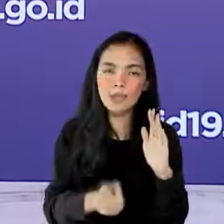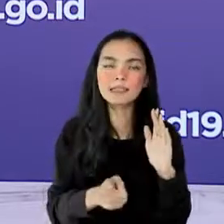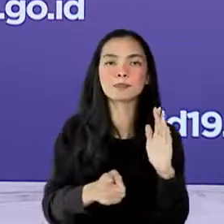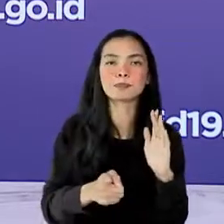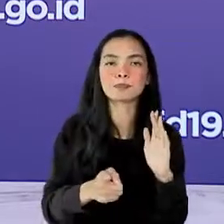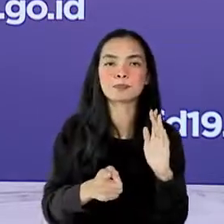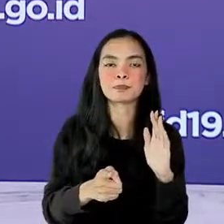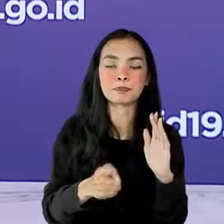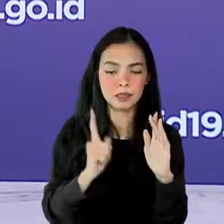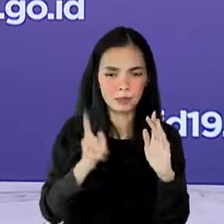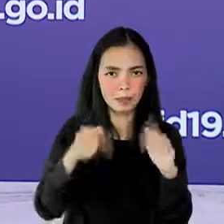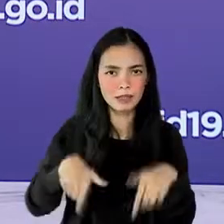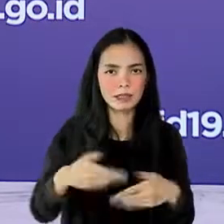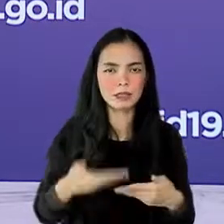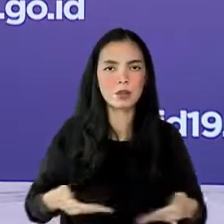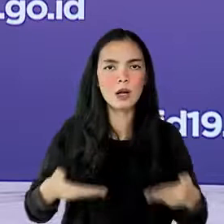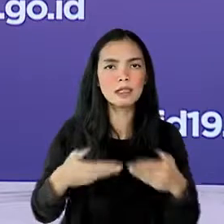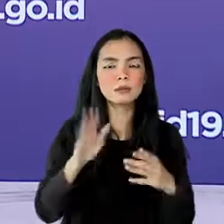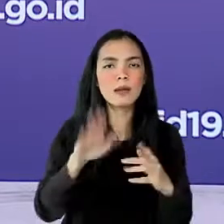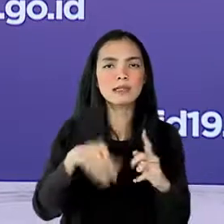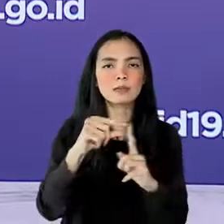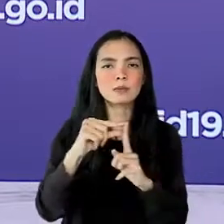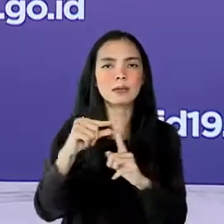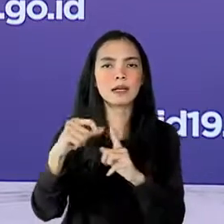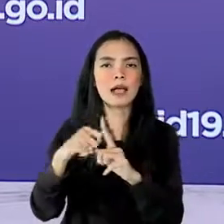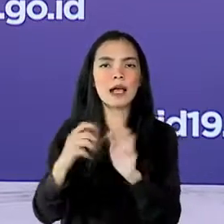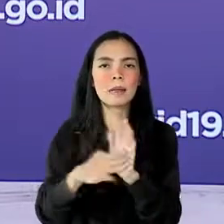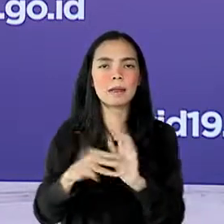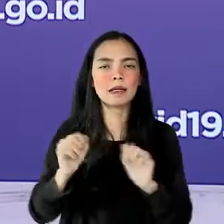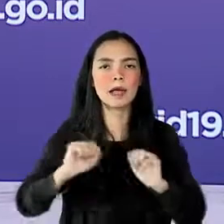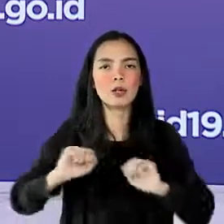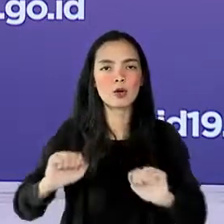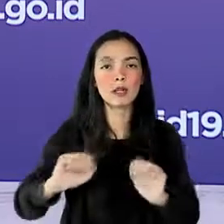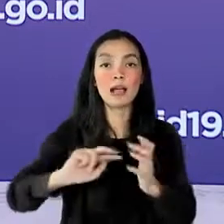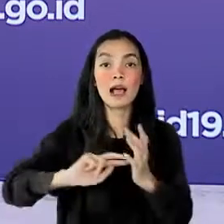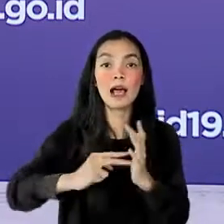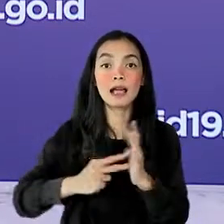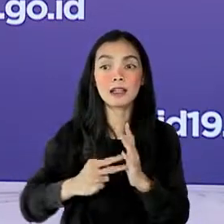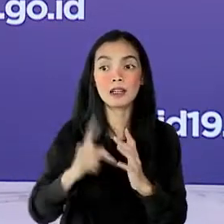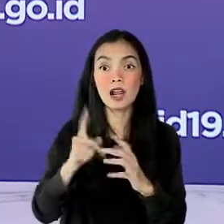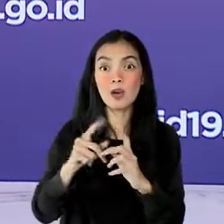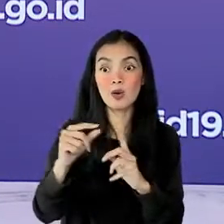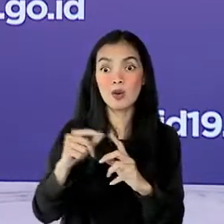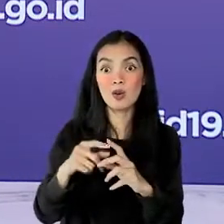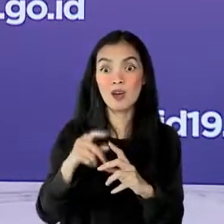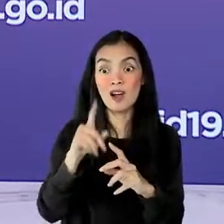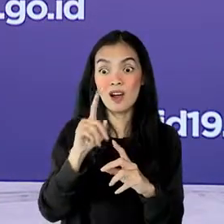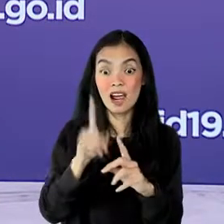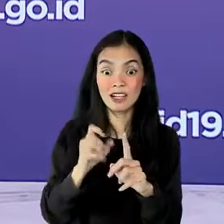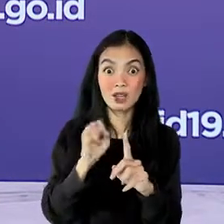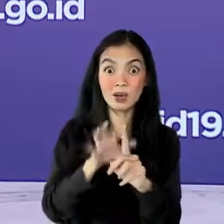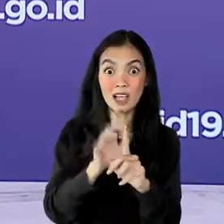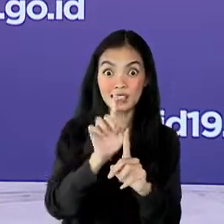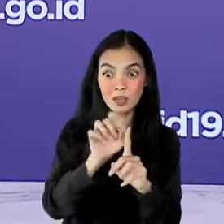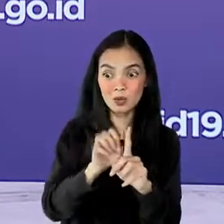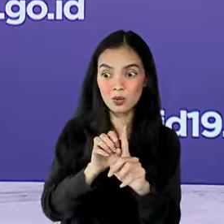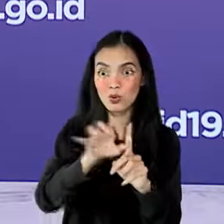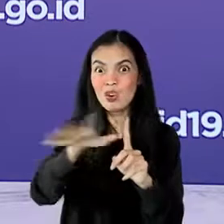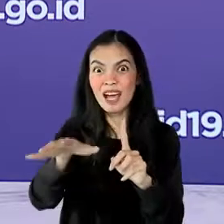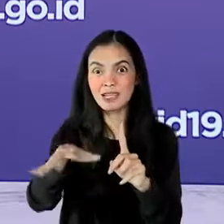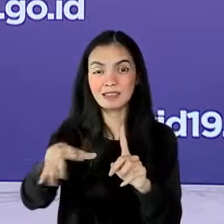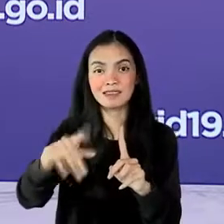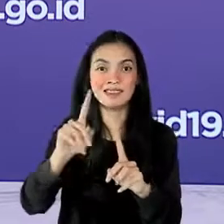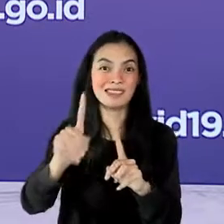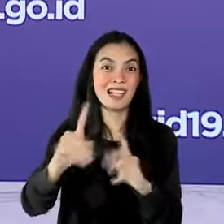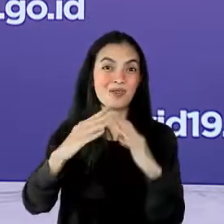selama PPKM darurat sehingga dapat mencegah munculnya kluster pabrik oleh karena itu kami